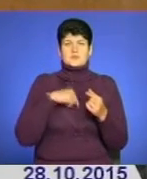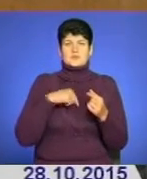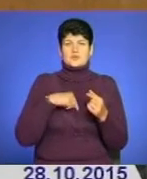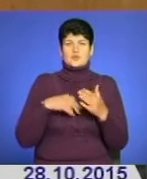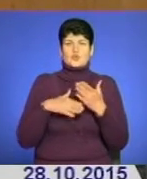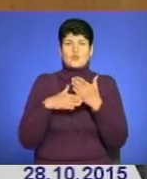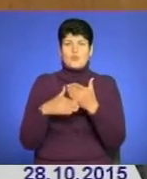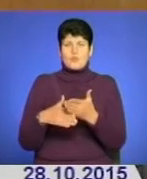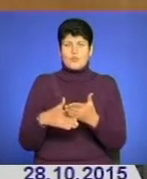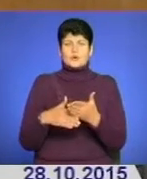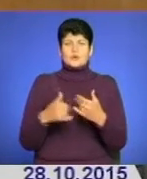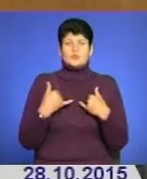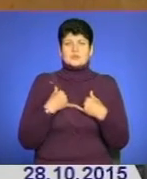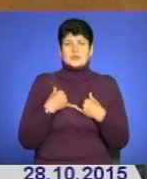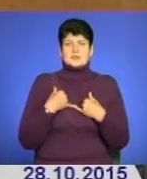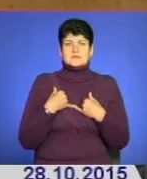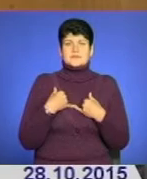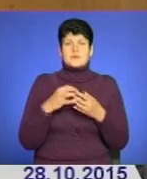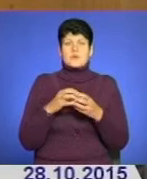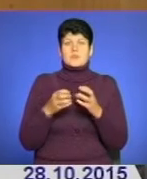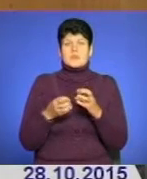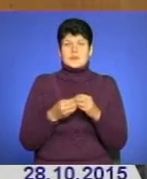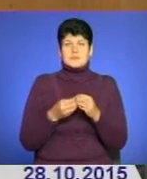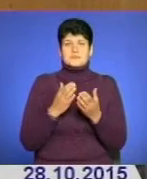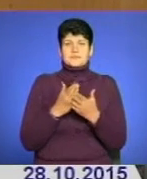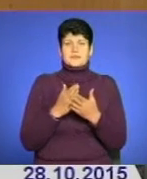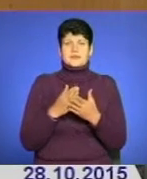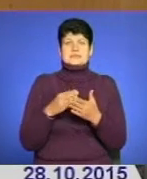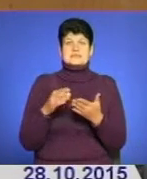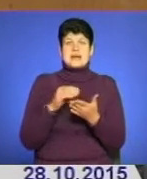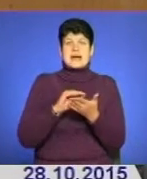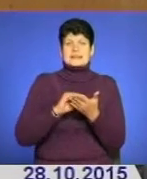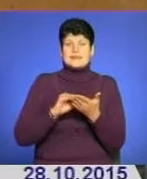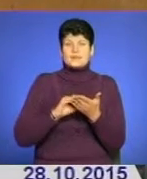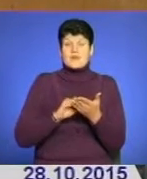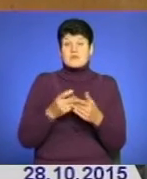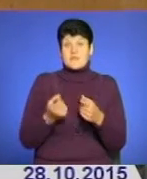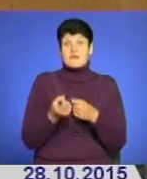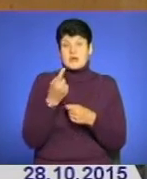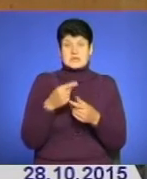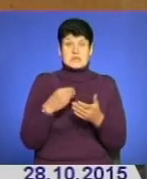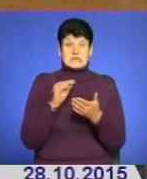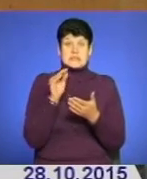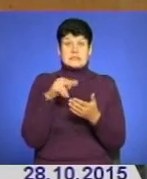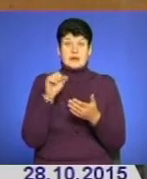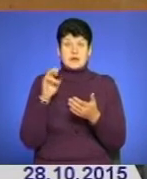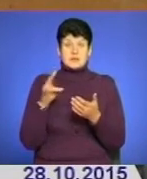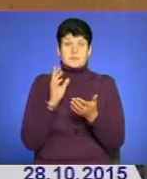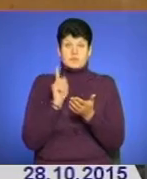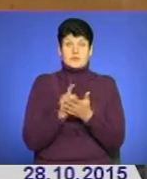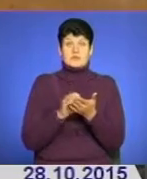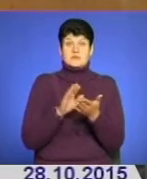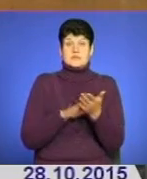допомоги. В нас проблеми, ми зіткнулися з анкетуванням, тому що виявляються дані, які ми повинні зібрати, на жаль,